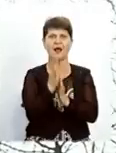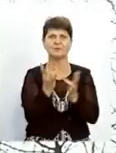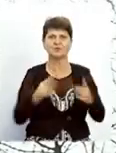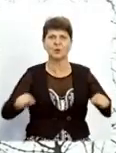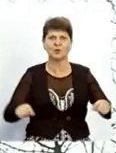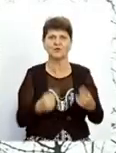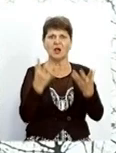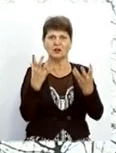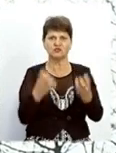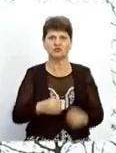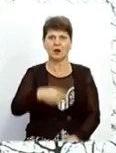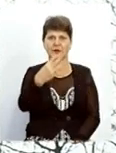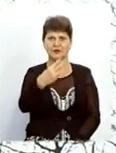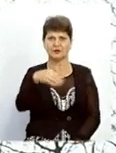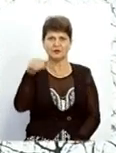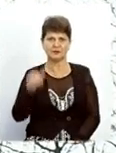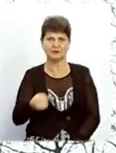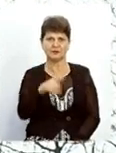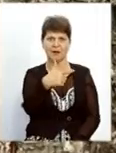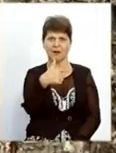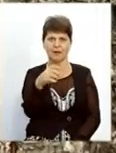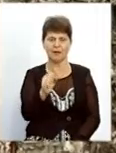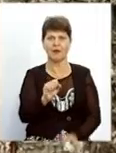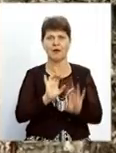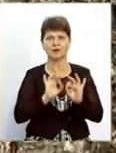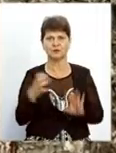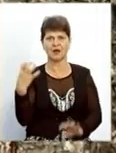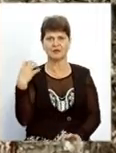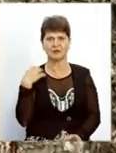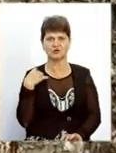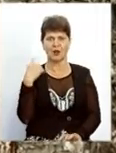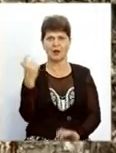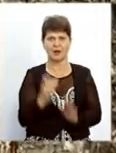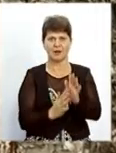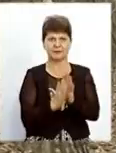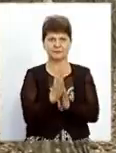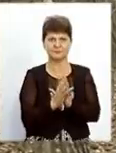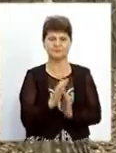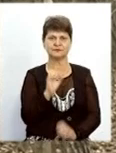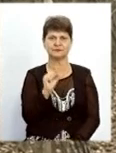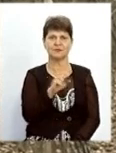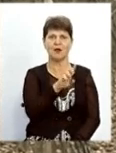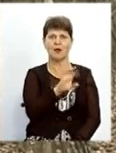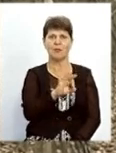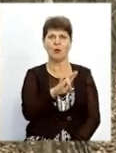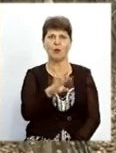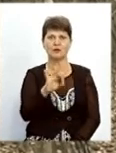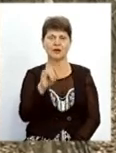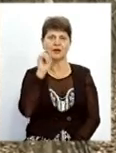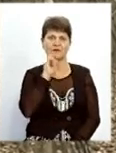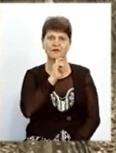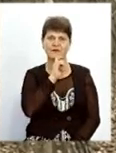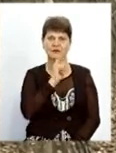створити ще 30 тисяч гектарів. Про це розповів начальник лісового господарства області Анатолій Бондар. Наразі на